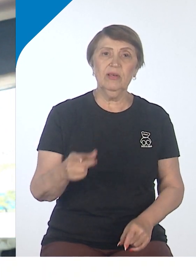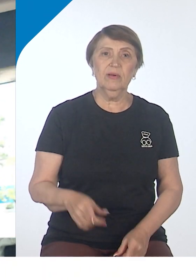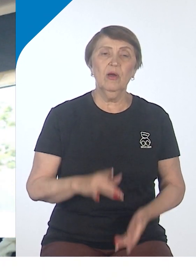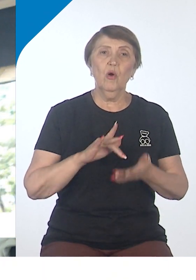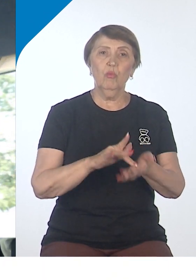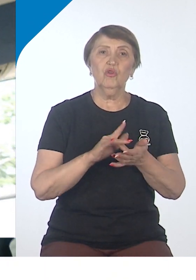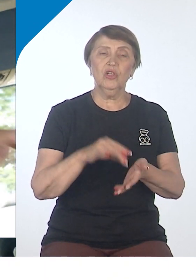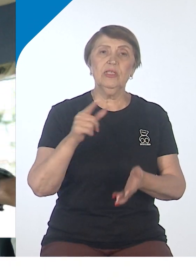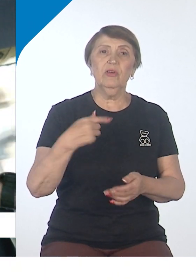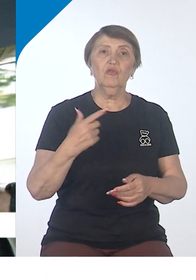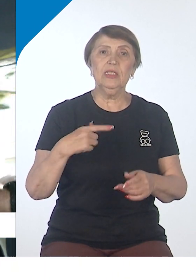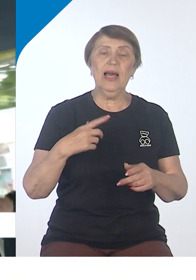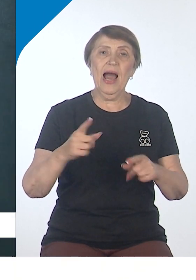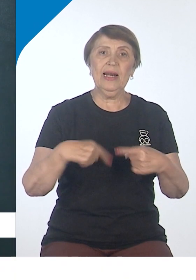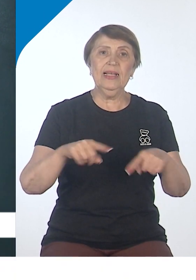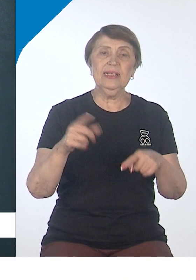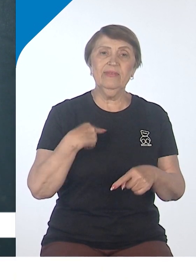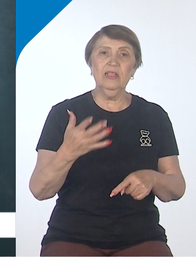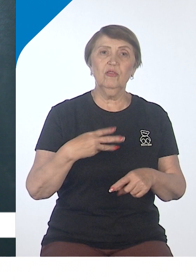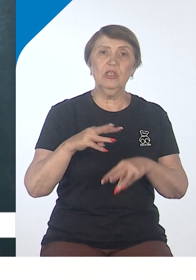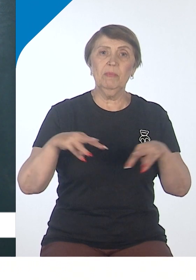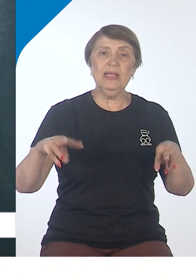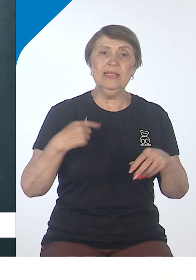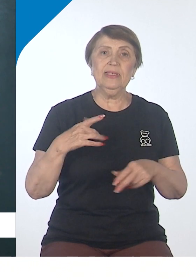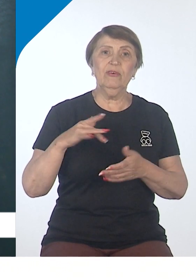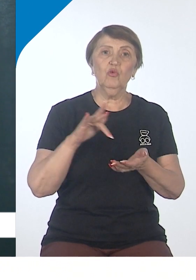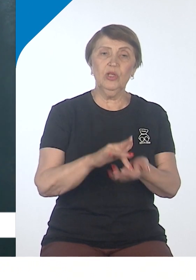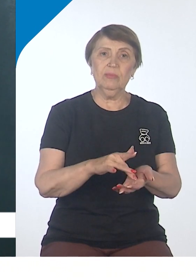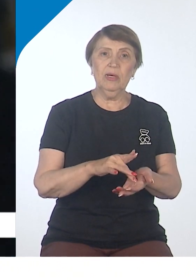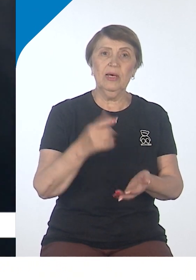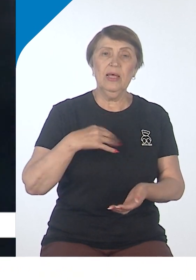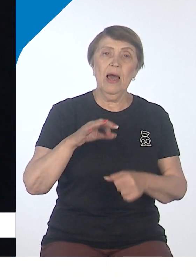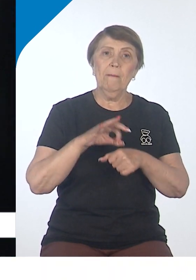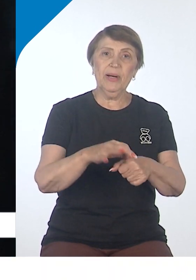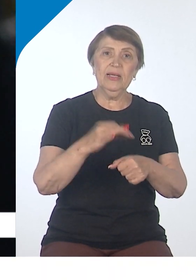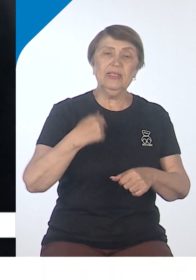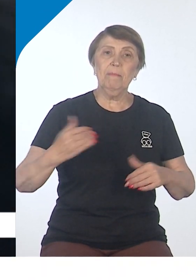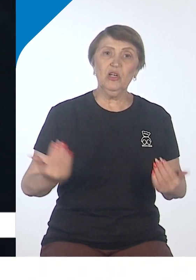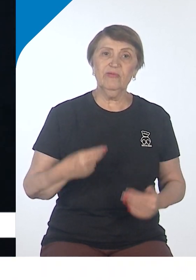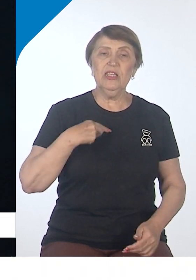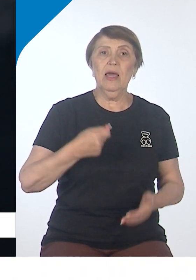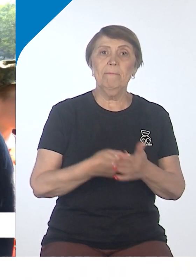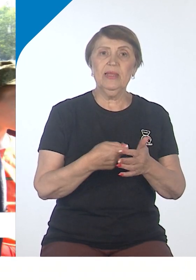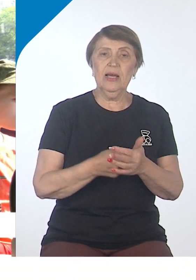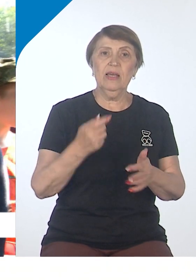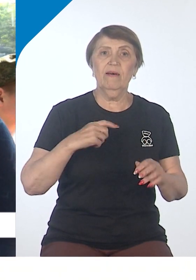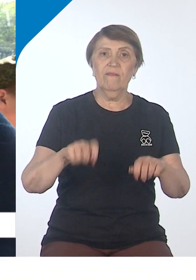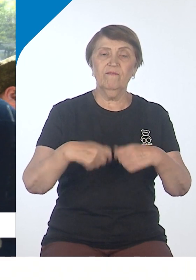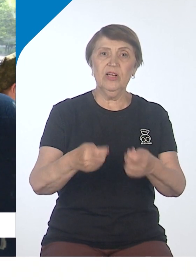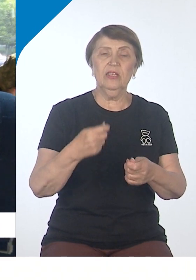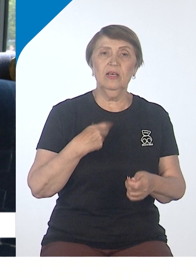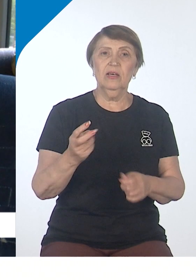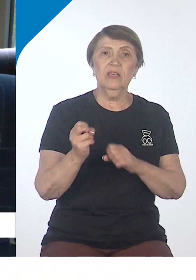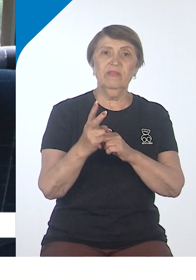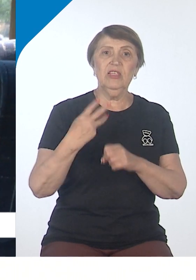Организовало Министерство туризма Хабаровского края на проезд до краевой столицы и обратно. На проживание, питание и экскурсии выделено 12